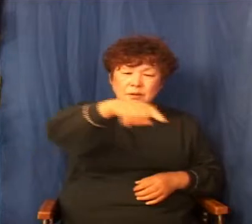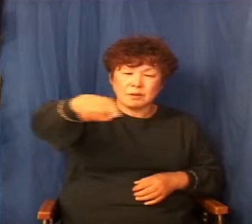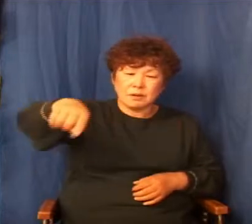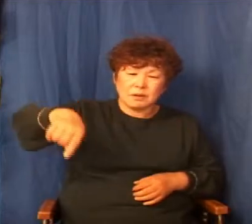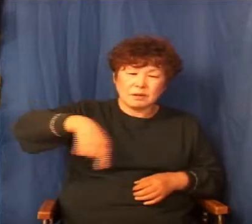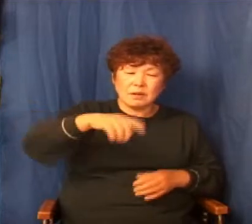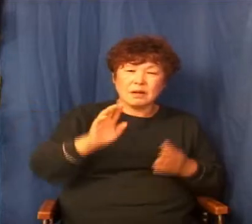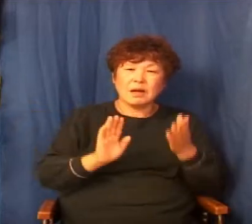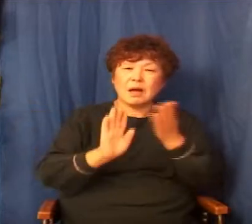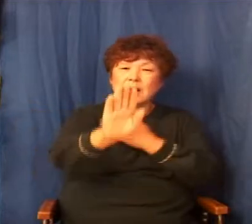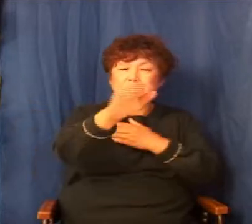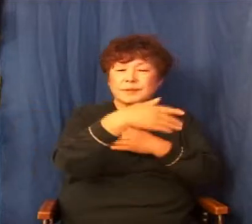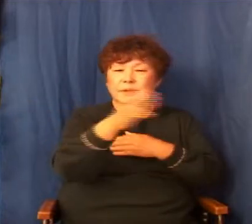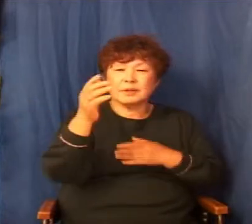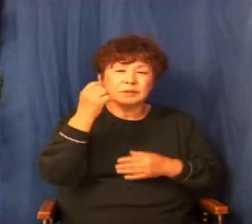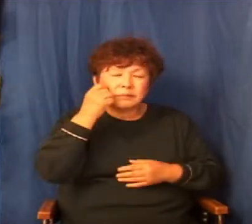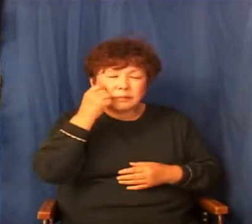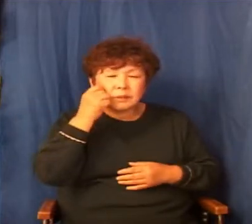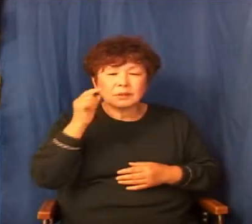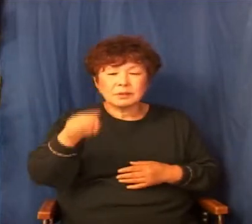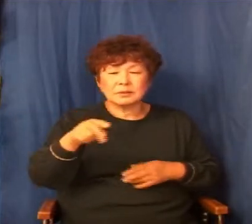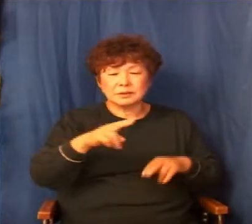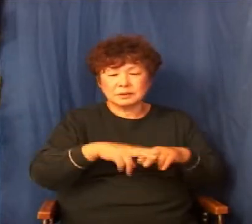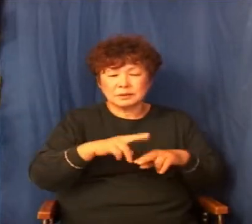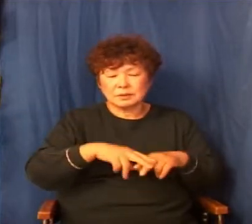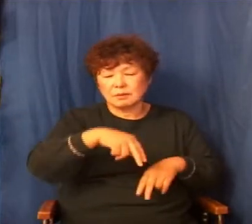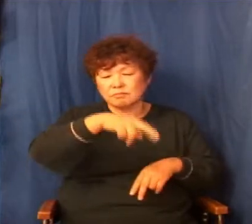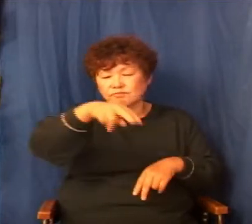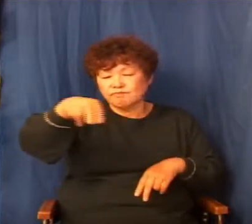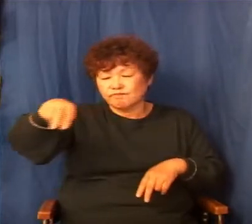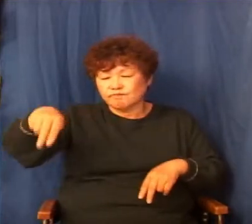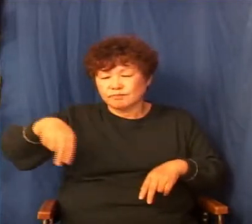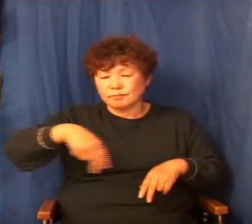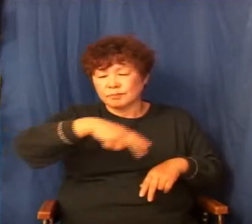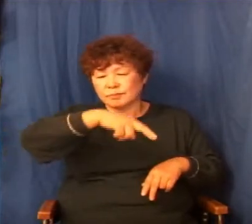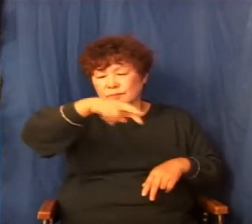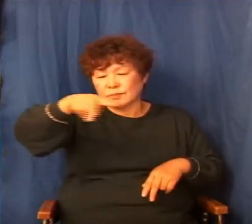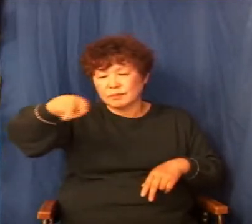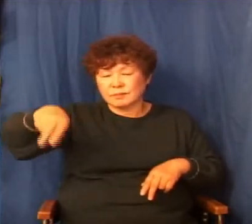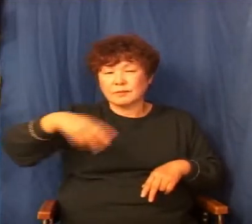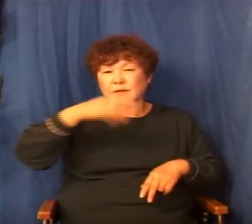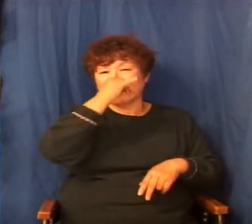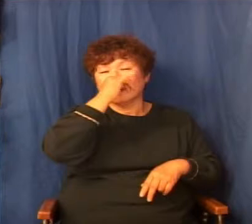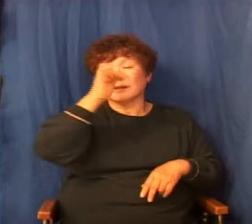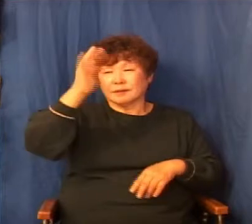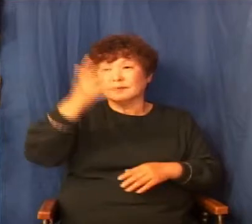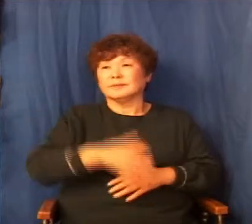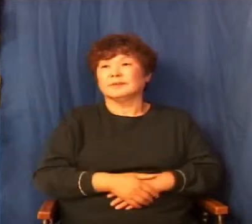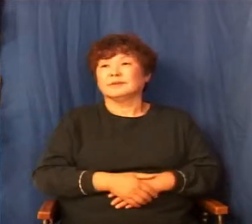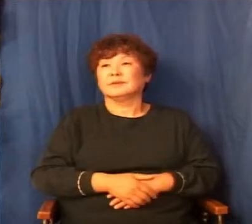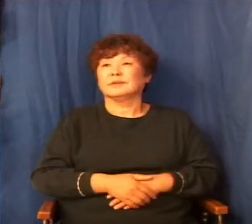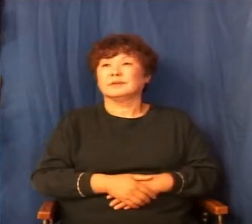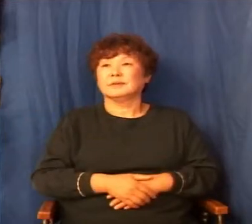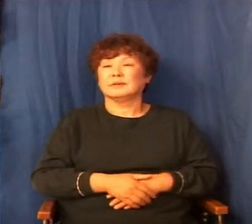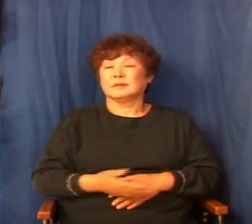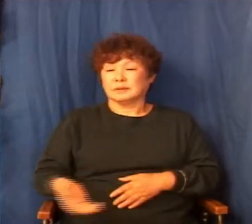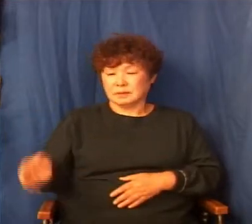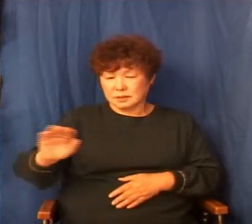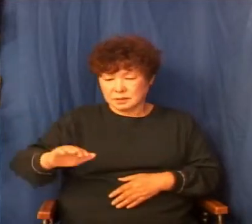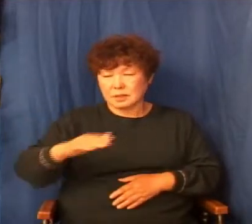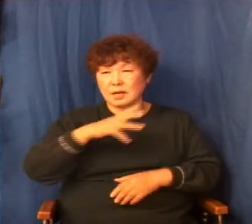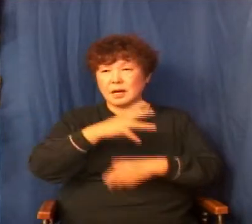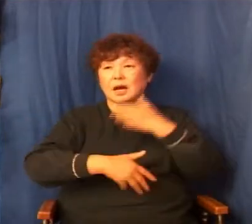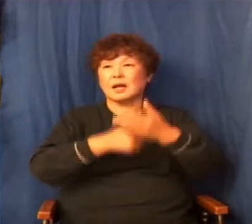앞으로 전진 앞으로를 못하고 계속 그 자리를 돌아요. 그런데 하나님의 방식은